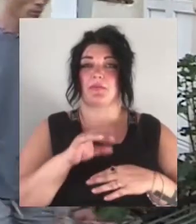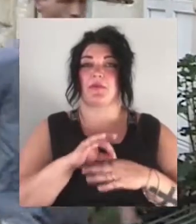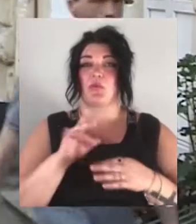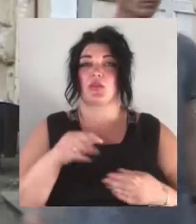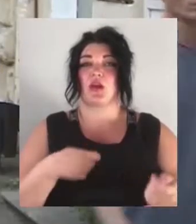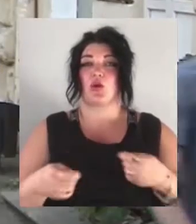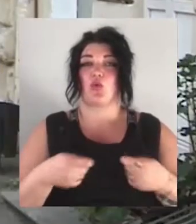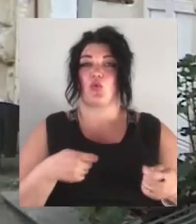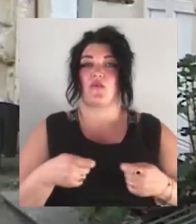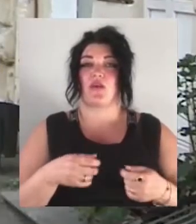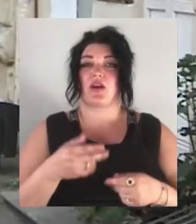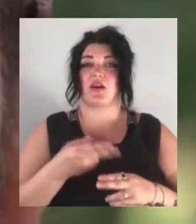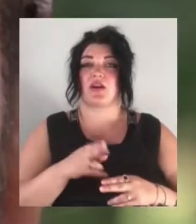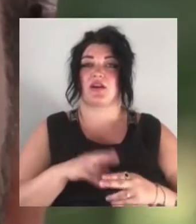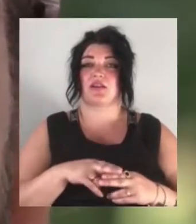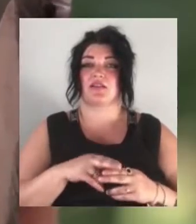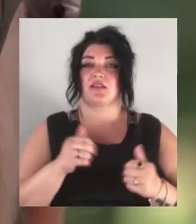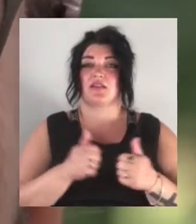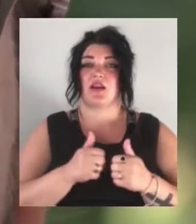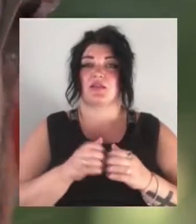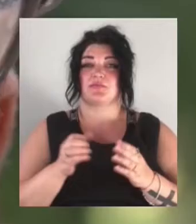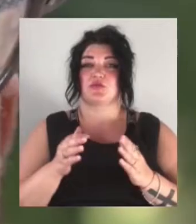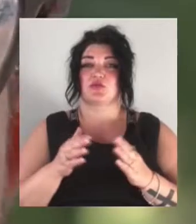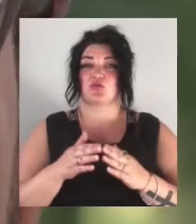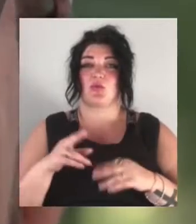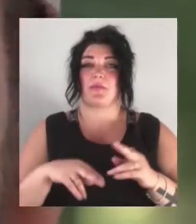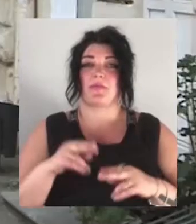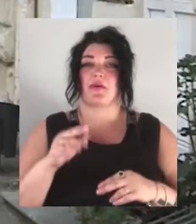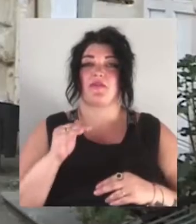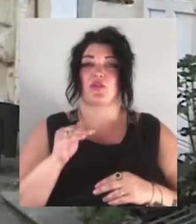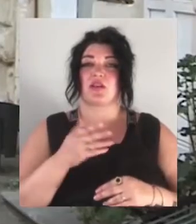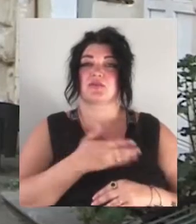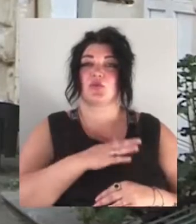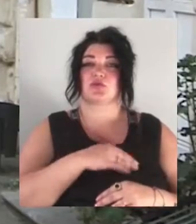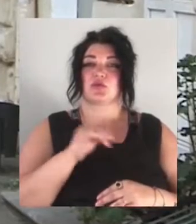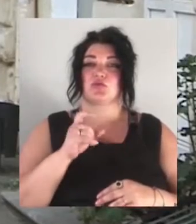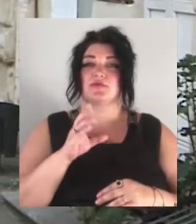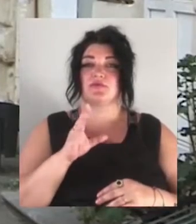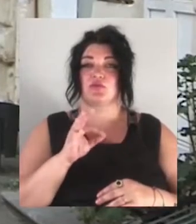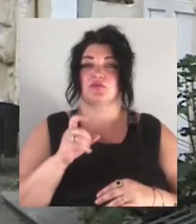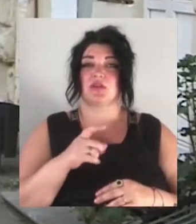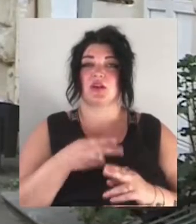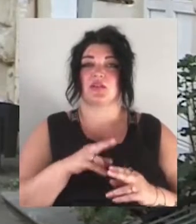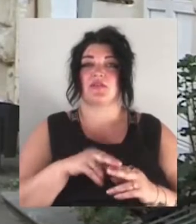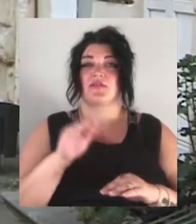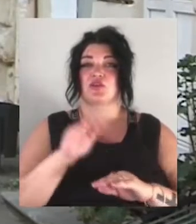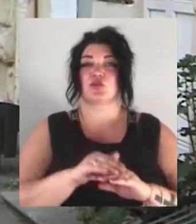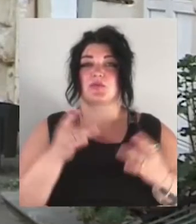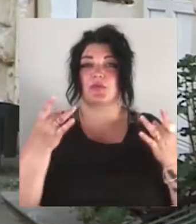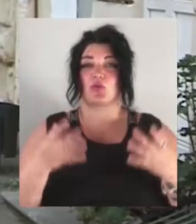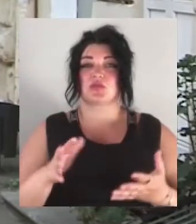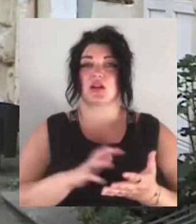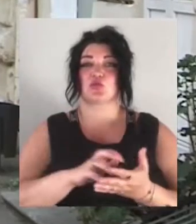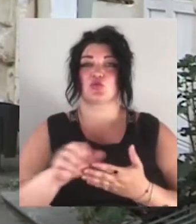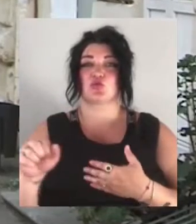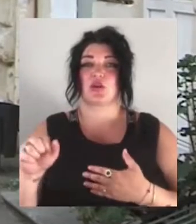це будинка, яке рядом з будинком. Средніфонтанский польський спуск – це фактично просто розрушення